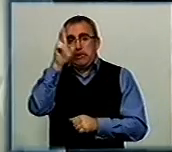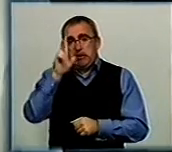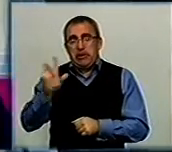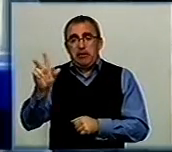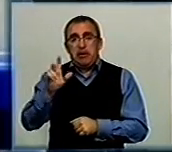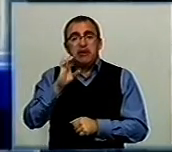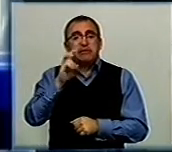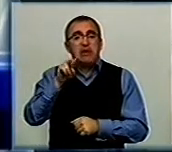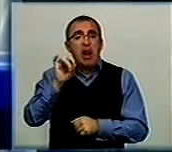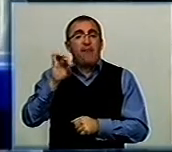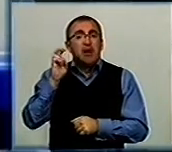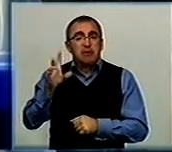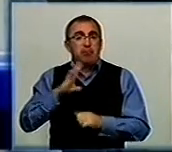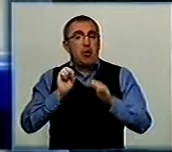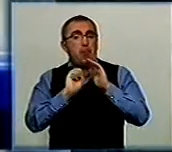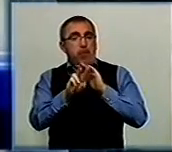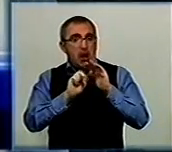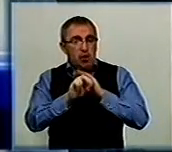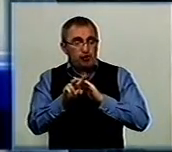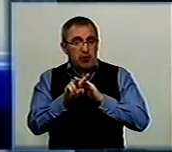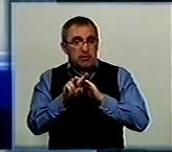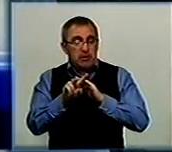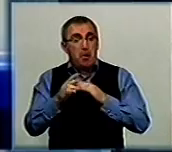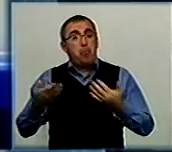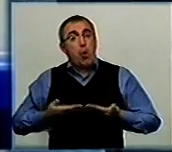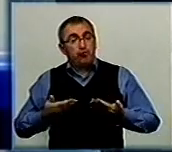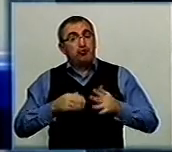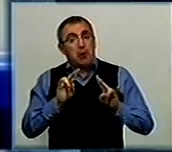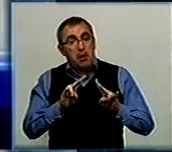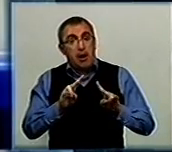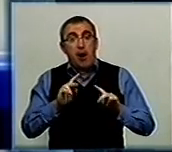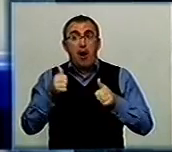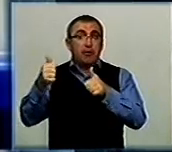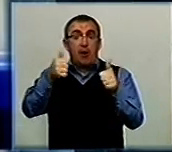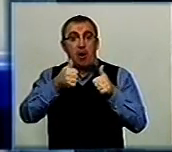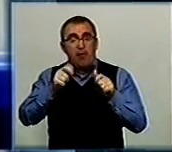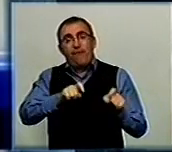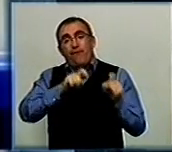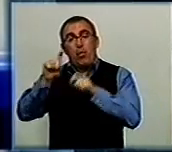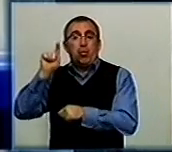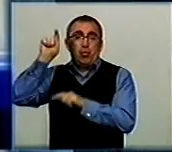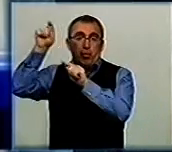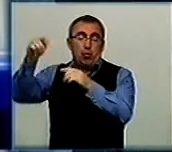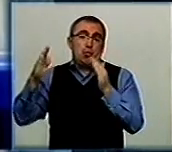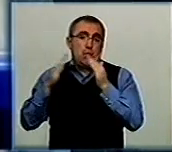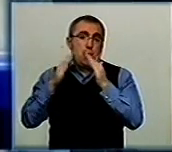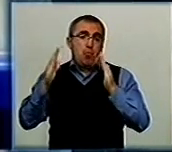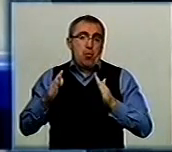Славянська були перші біженці у нас, фактично. Пожили, потім тільки наладилися, вони виїхали зразу туди, додому.